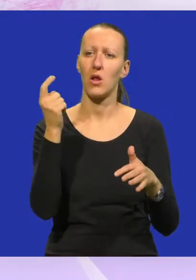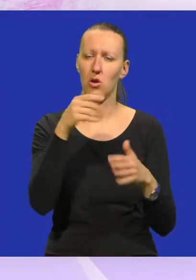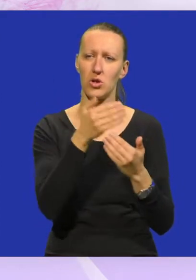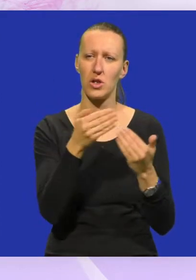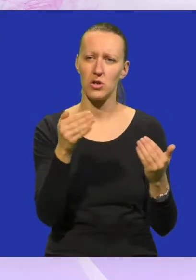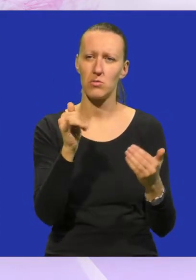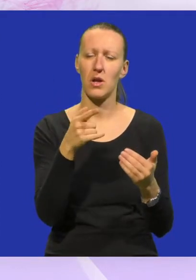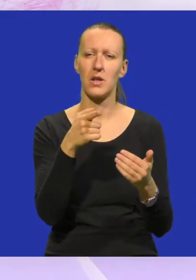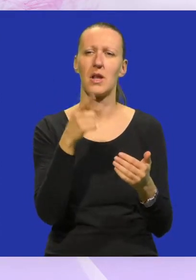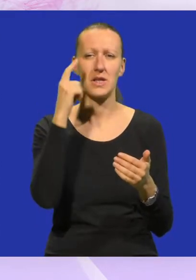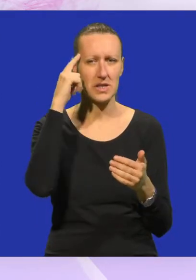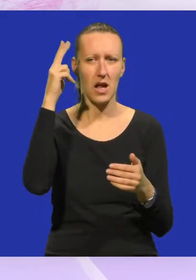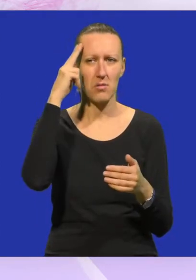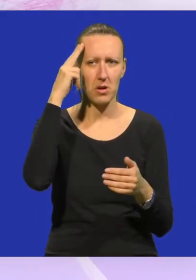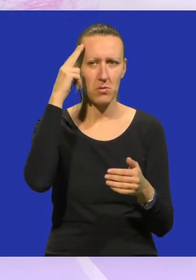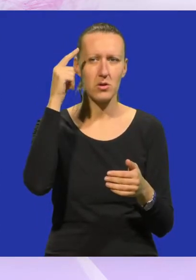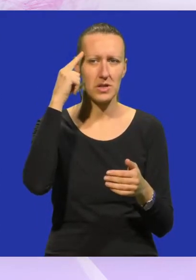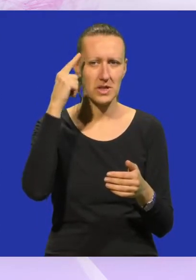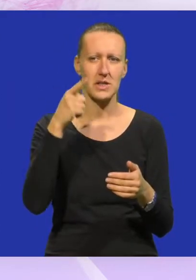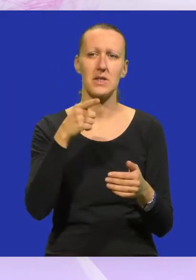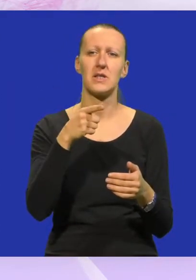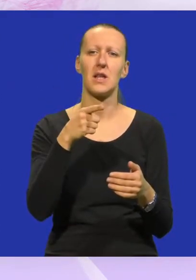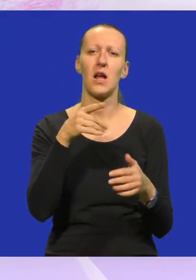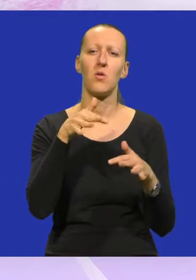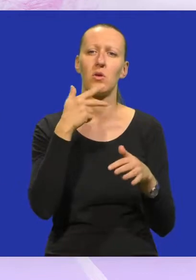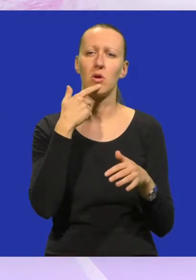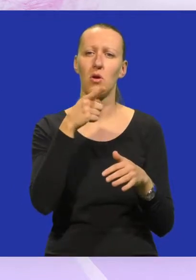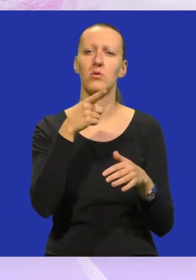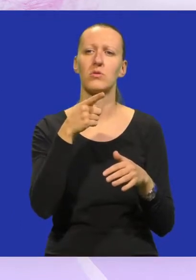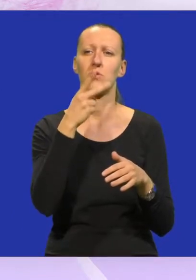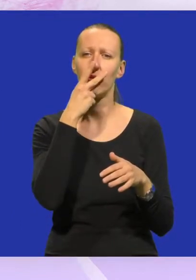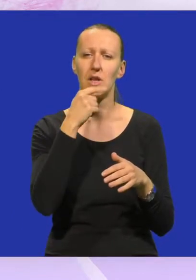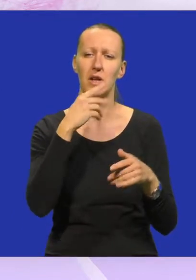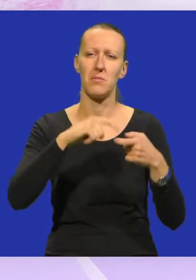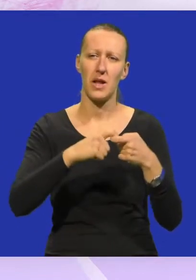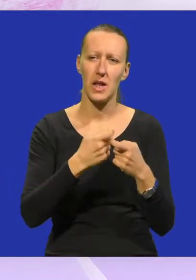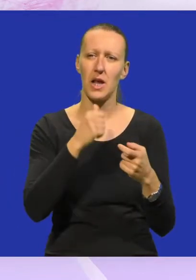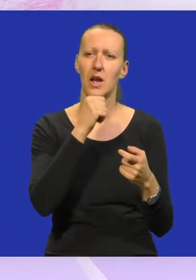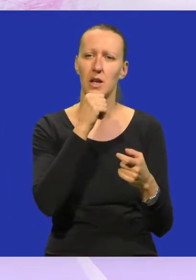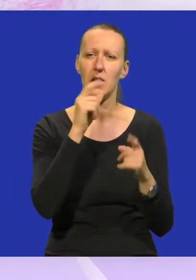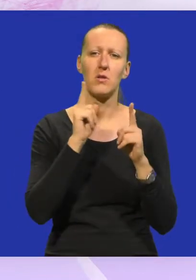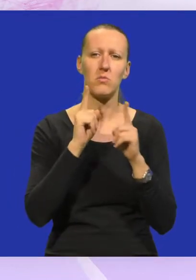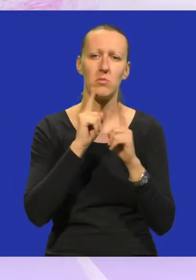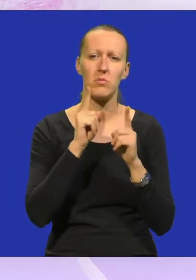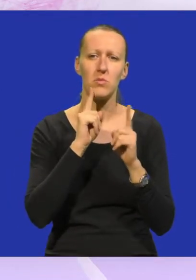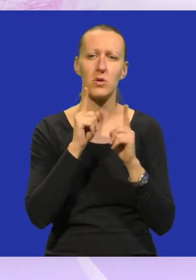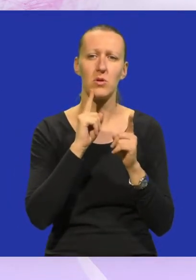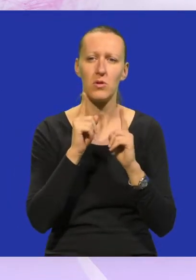na izložbu, da znaju prepoznac, znaju, znači ljudi koji su opipali i materiju, i probali